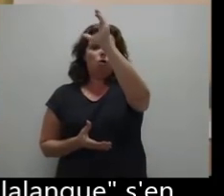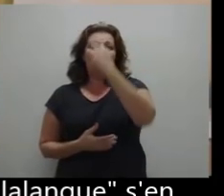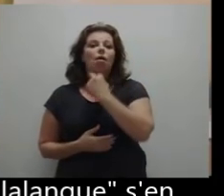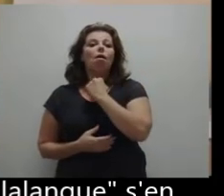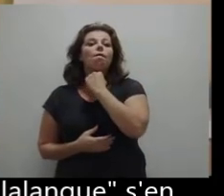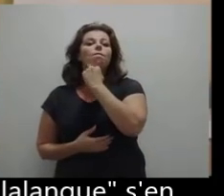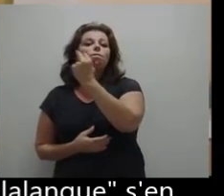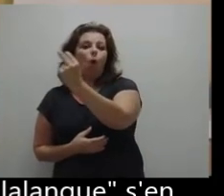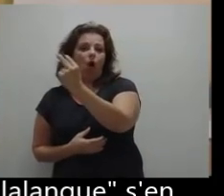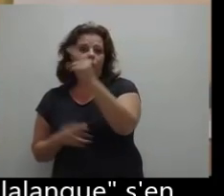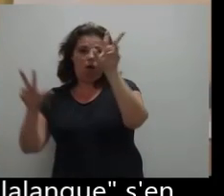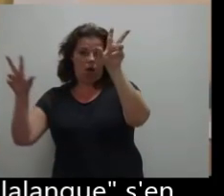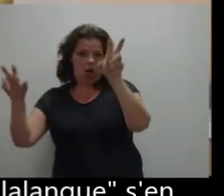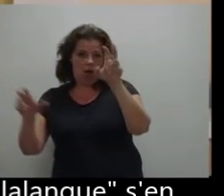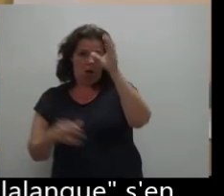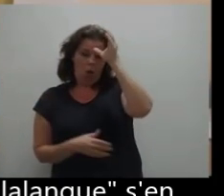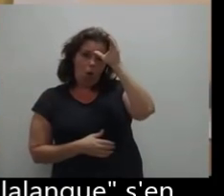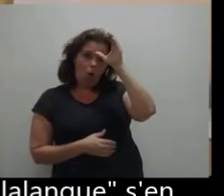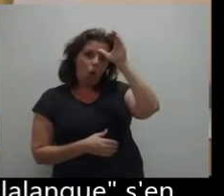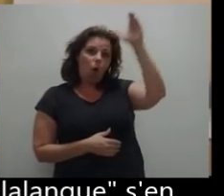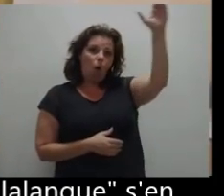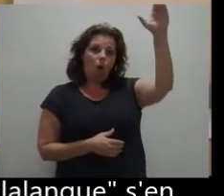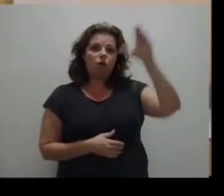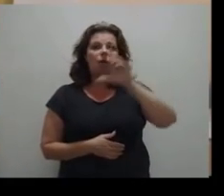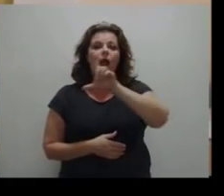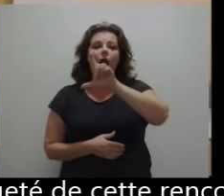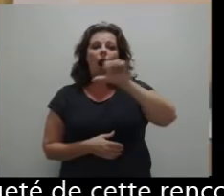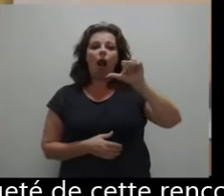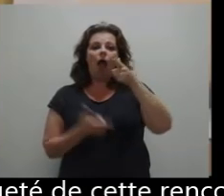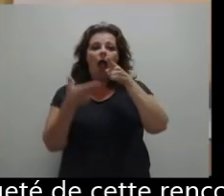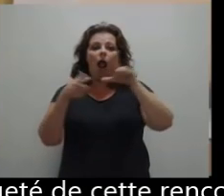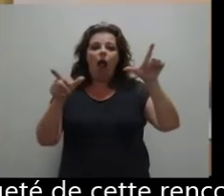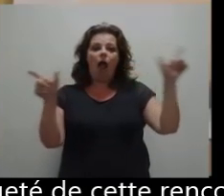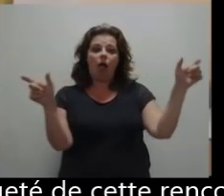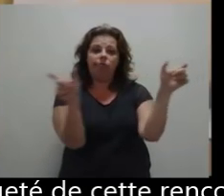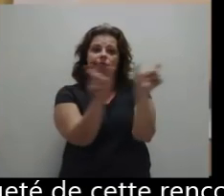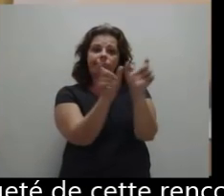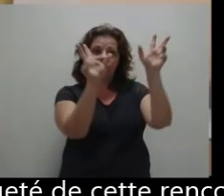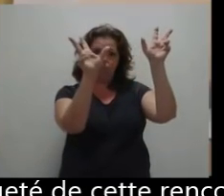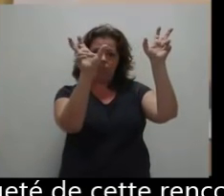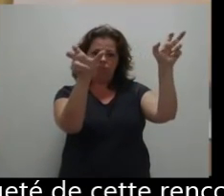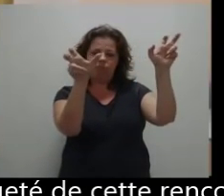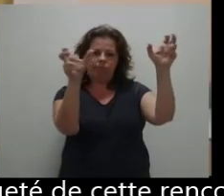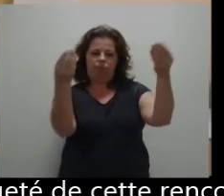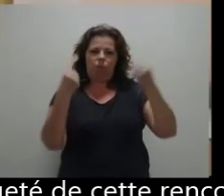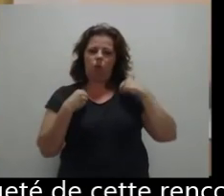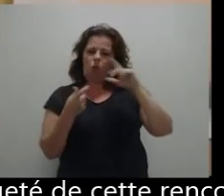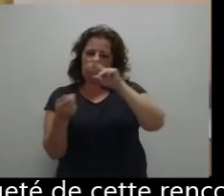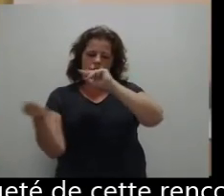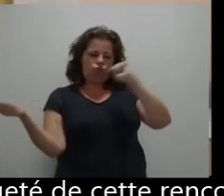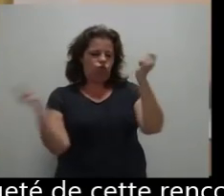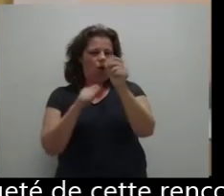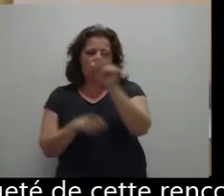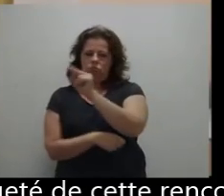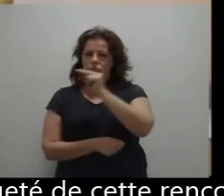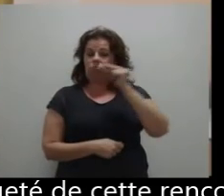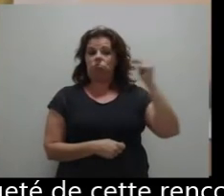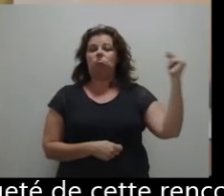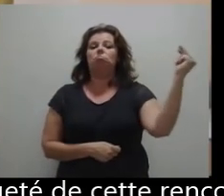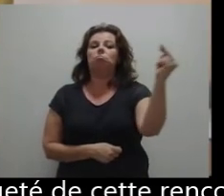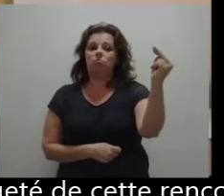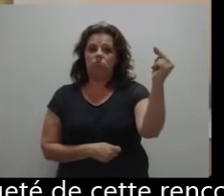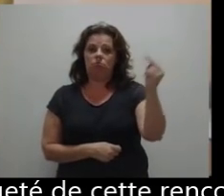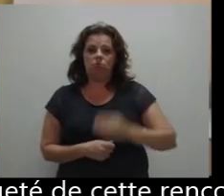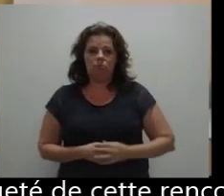s'en trouvent revisité. Après tout, n'est-ce pas à l'effet d